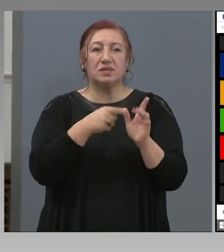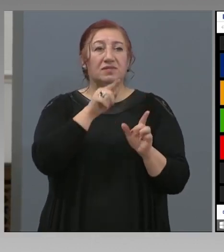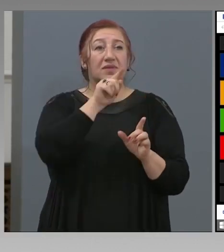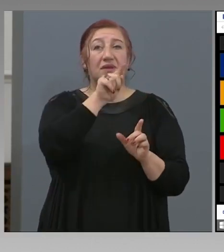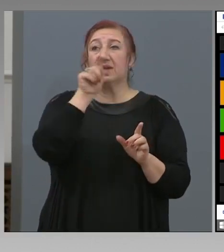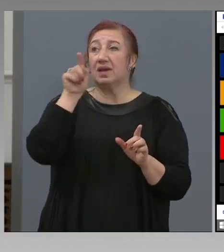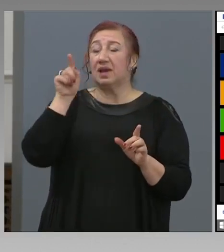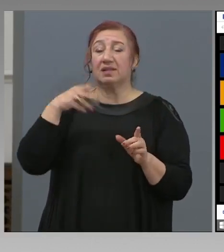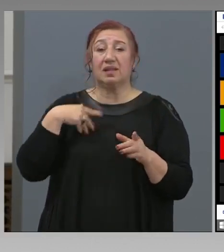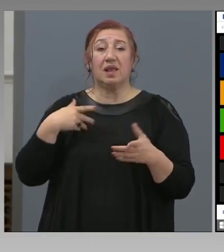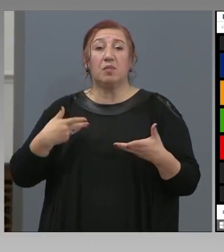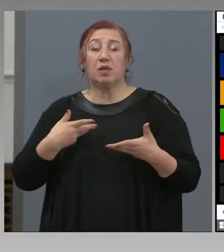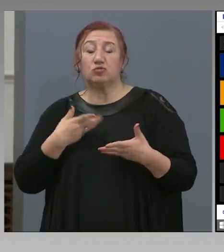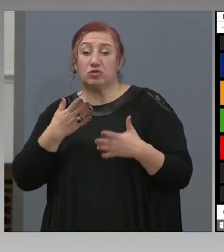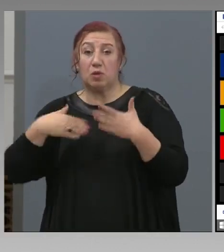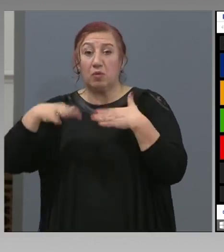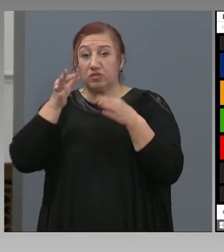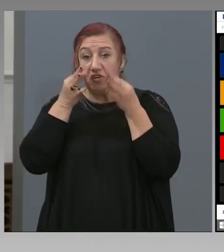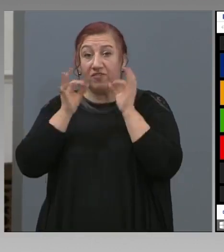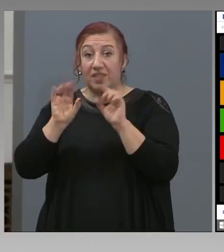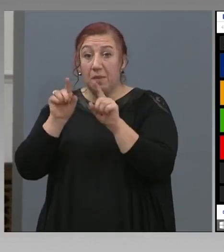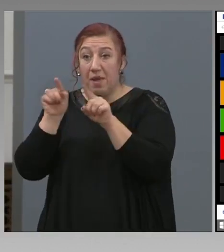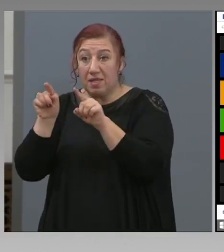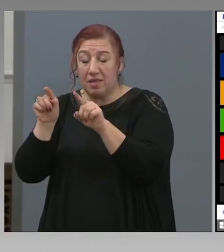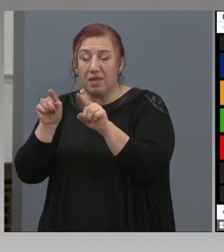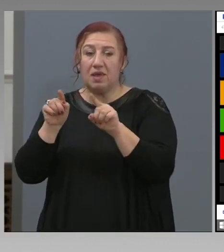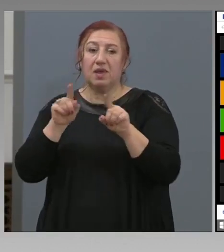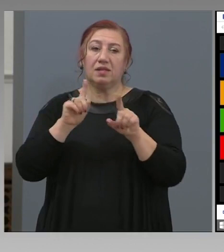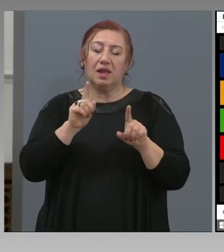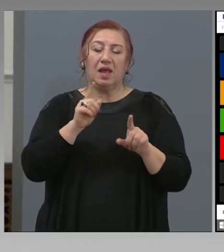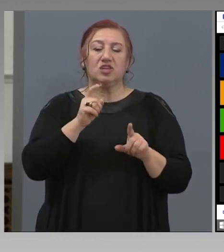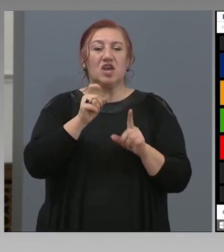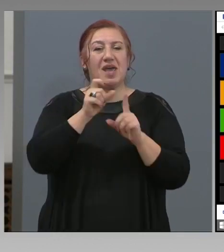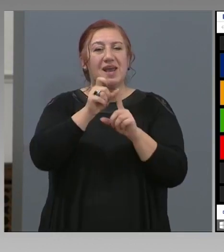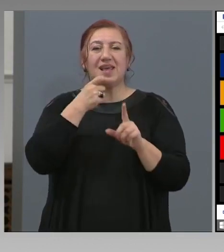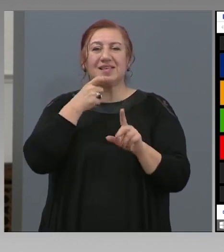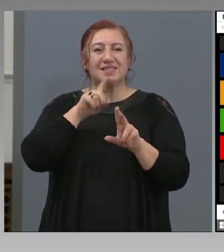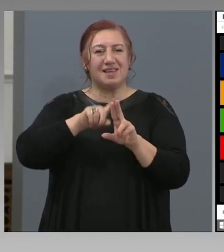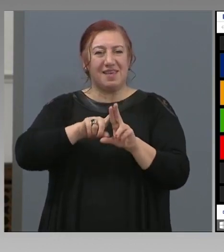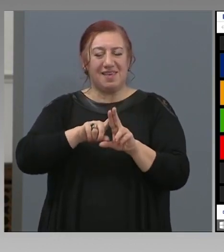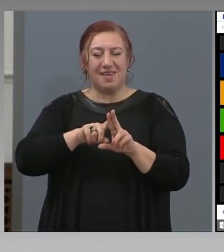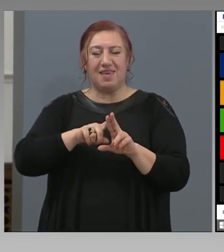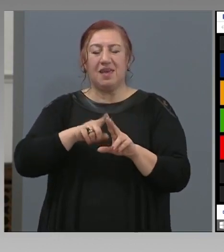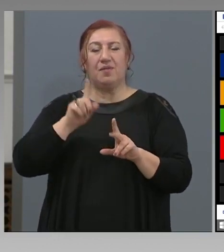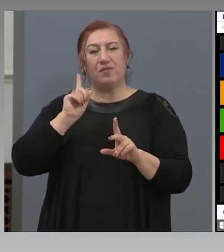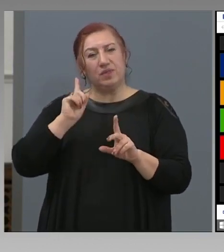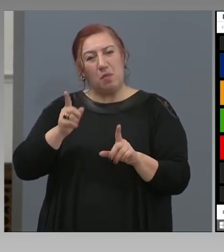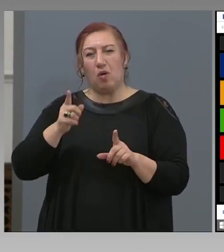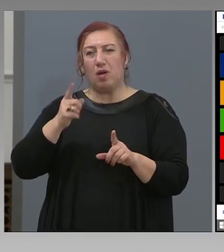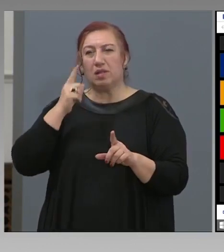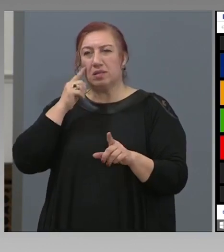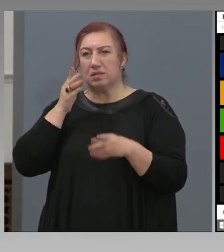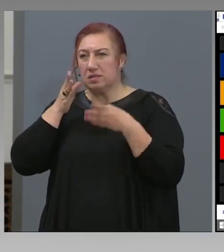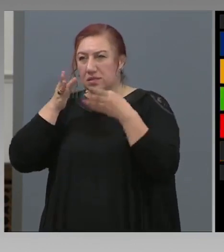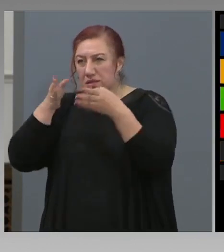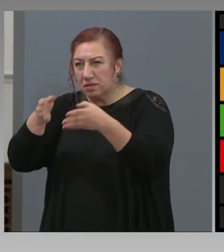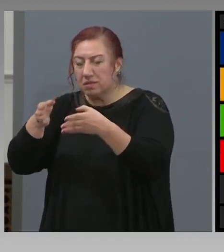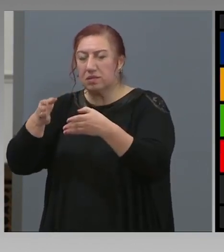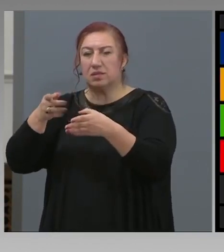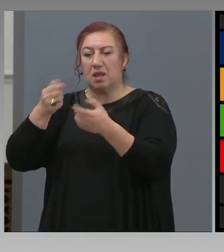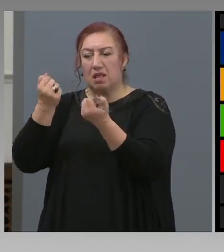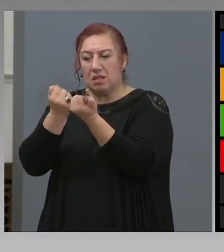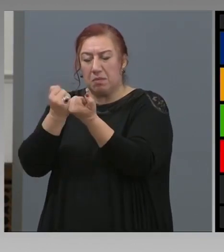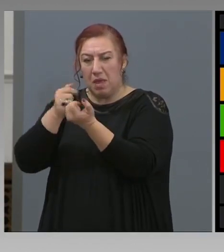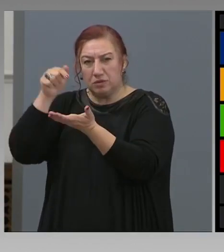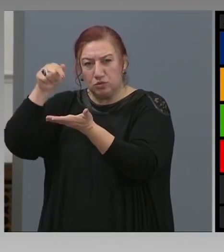нужда да се обърне специално внимание, така че регионалните здравни инспекторати да могат да отидат